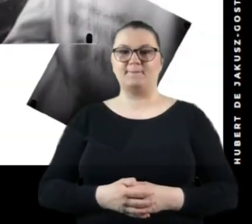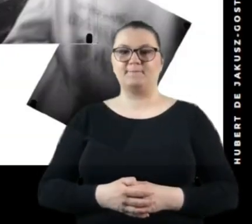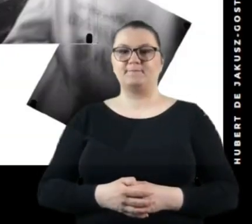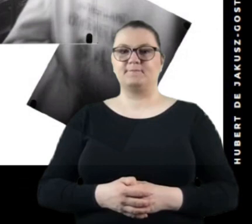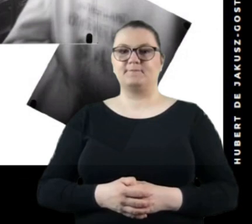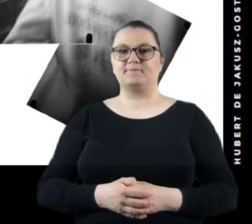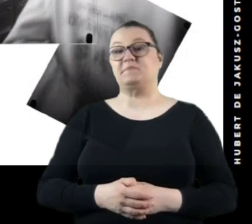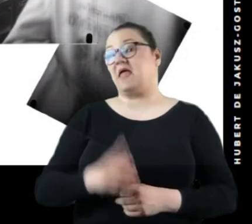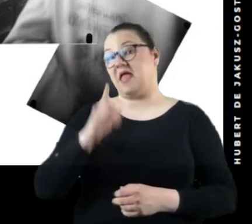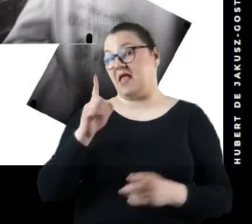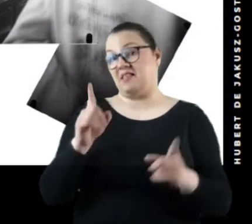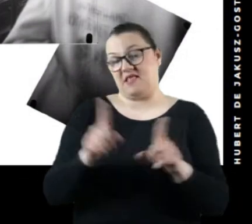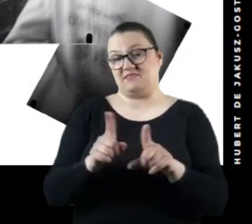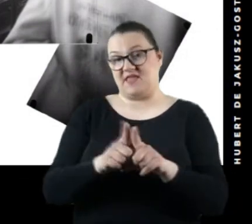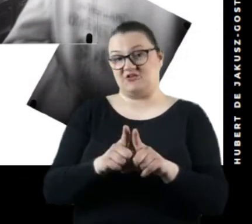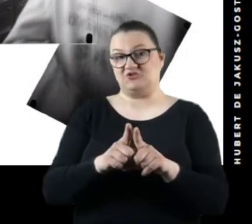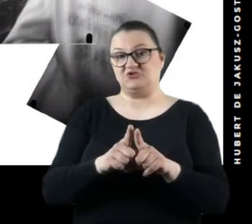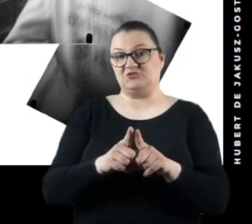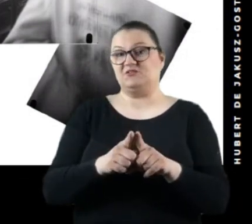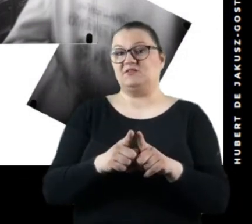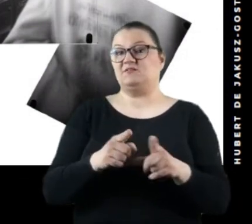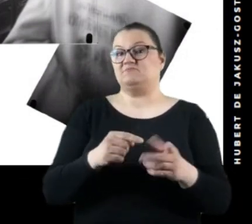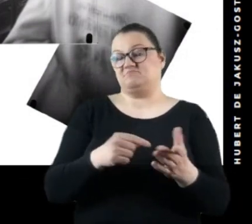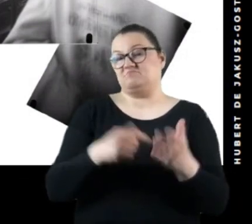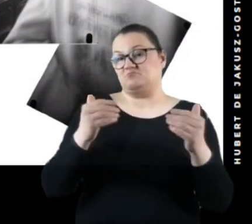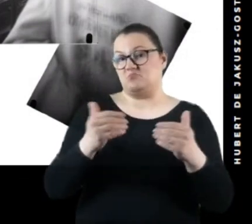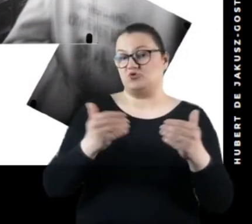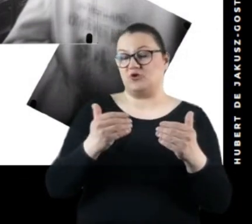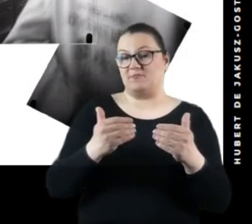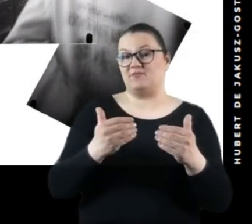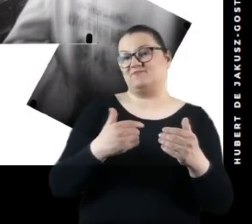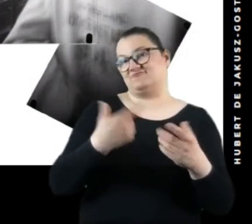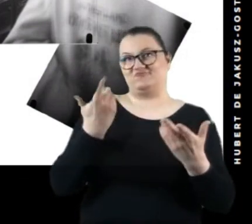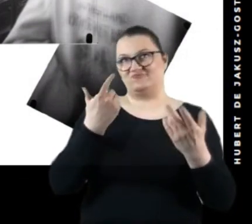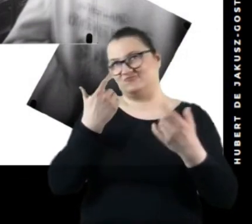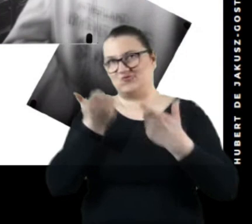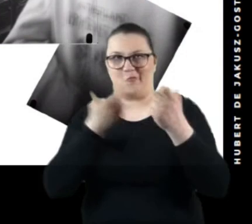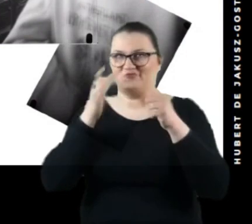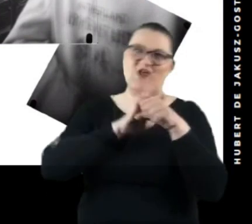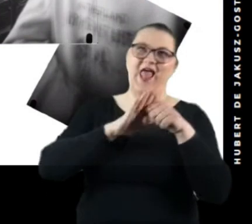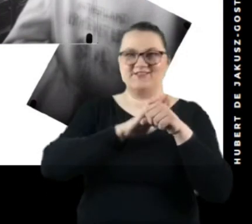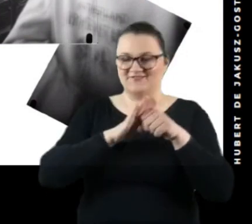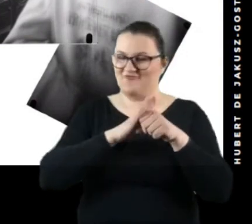Ale też tutaj możemy zaszaleć i nie musimy